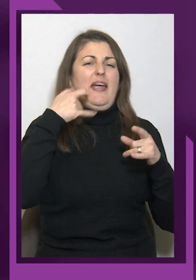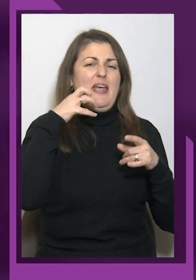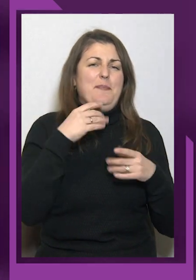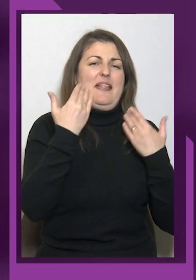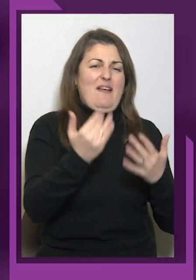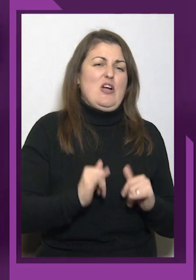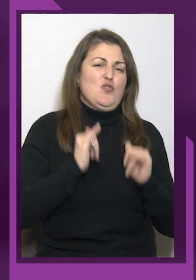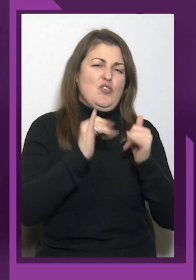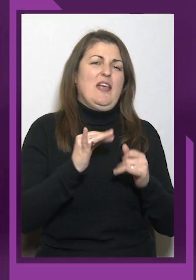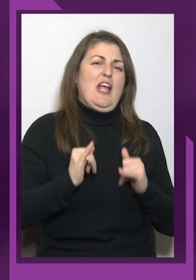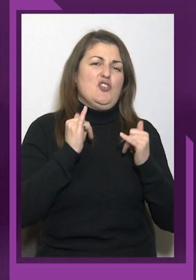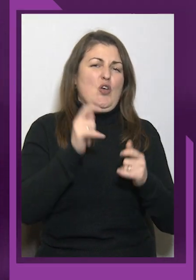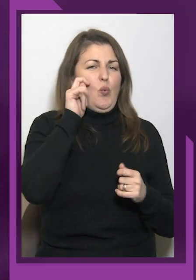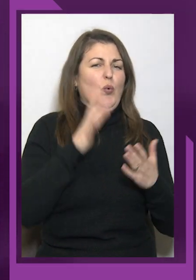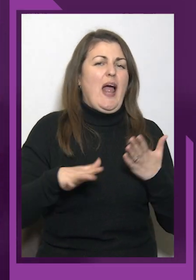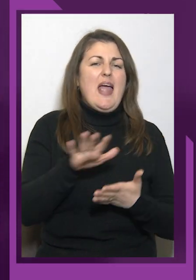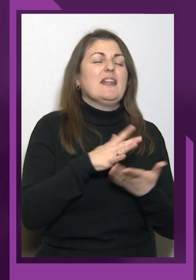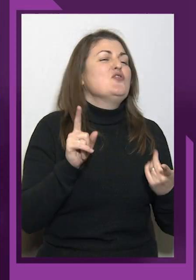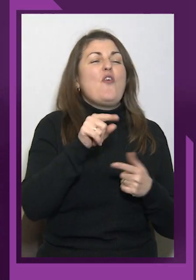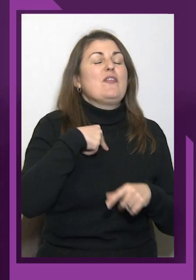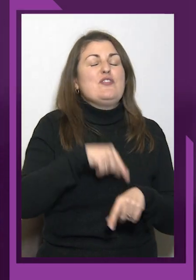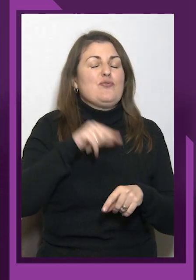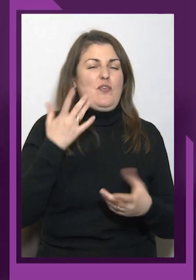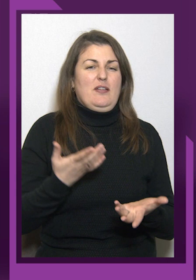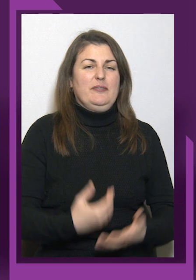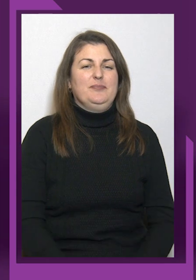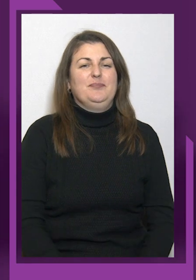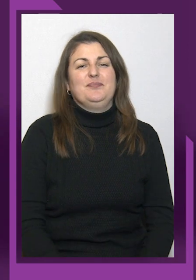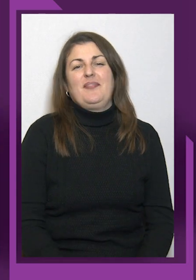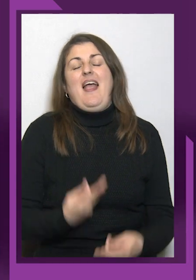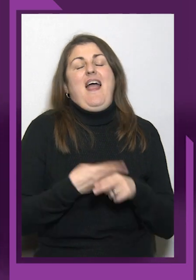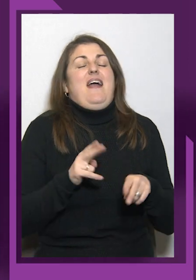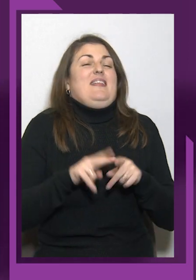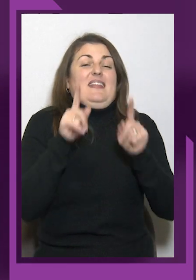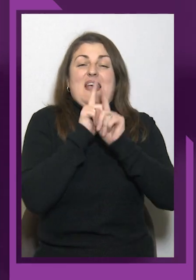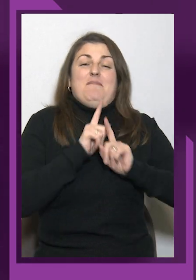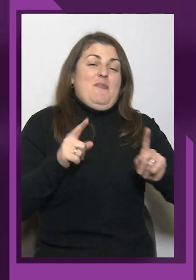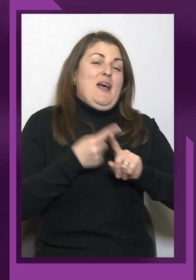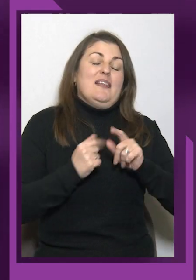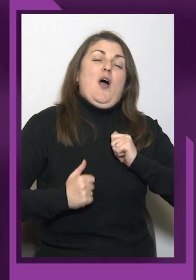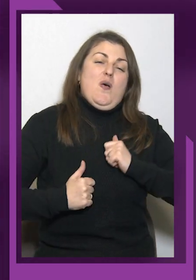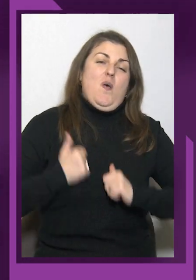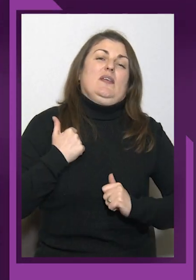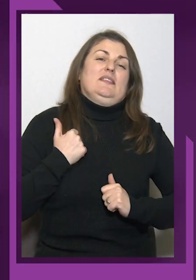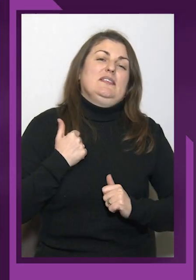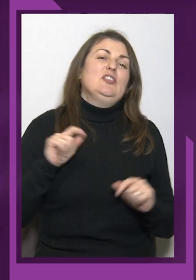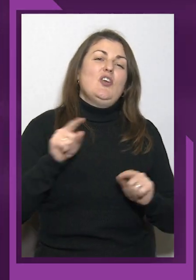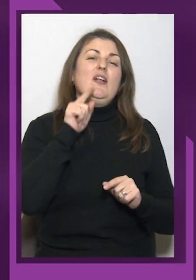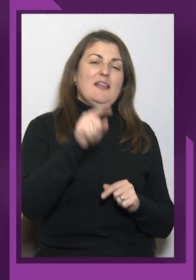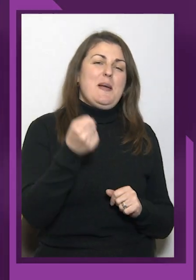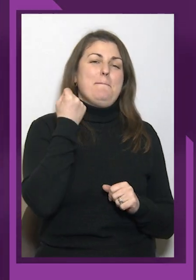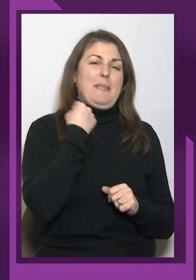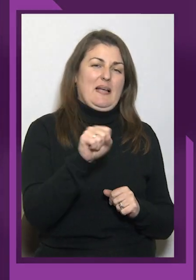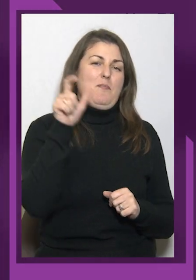Це неімовірно, це гордість, що ти переможеш. І з цим не